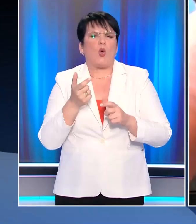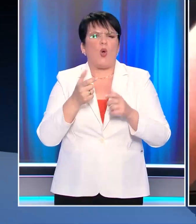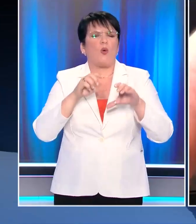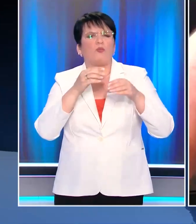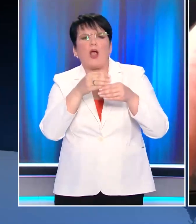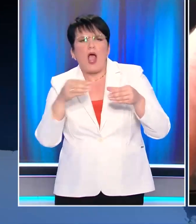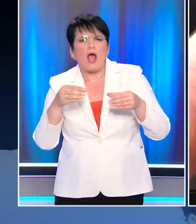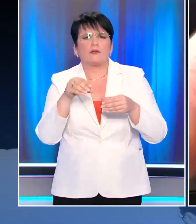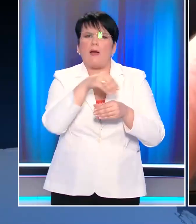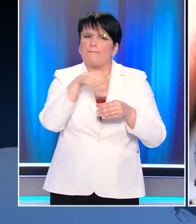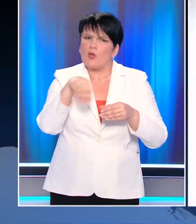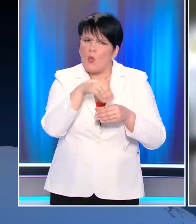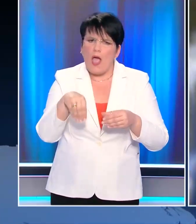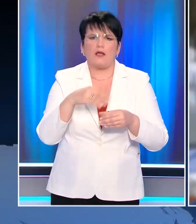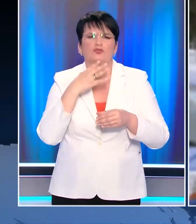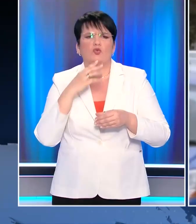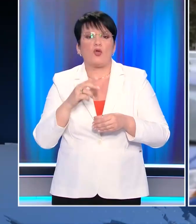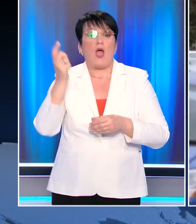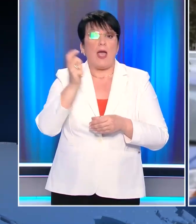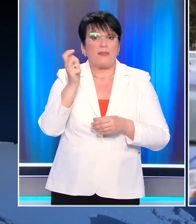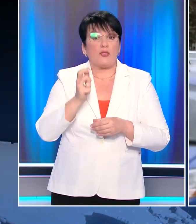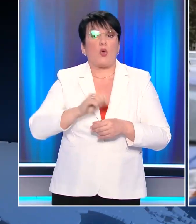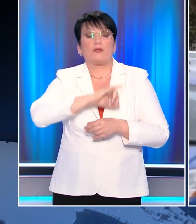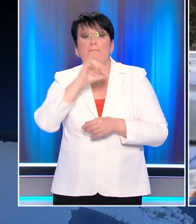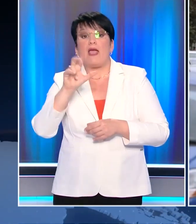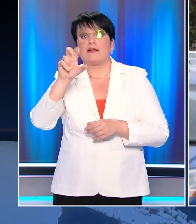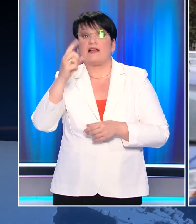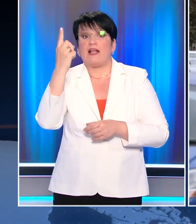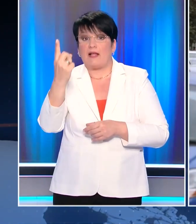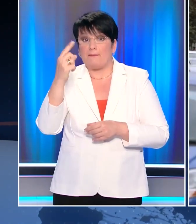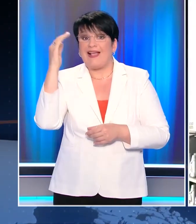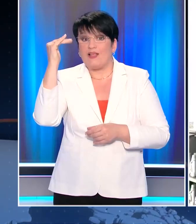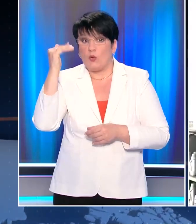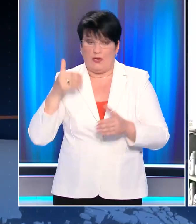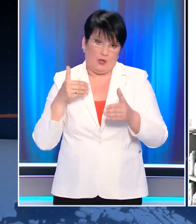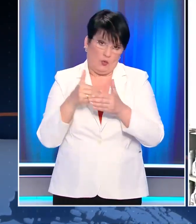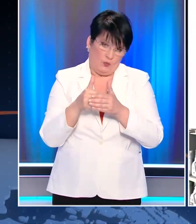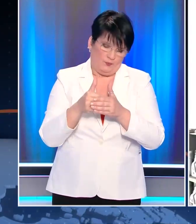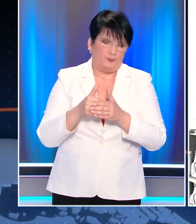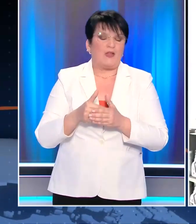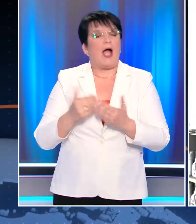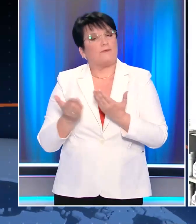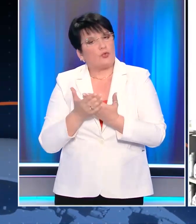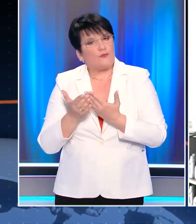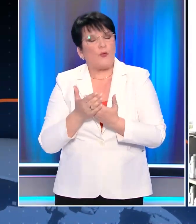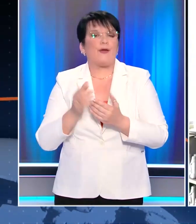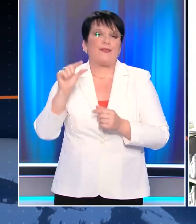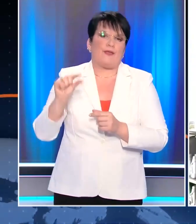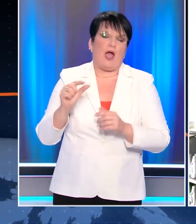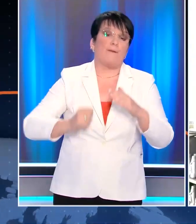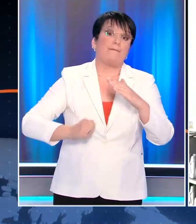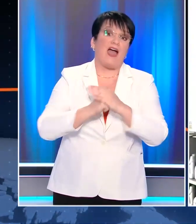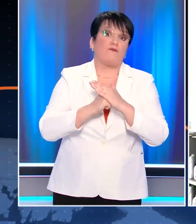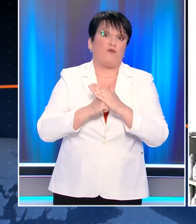όπως οποιαδήποτε άλλη κάρτα. Η επιδότηση θα πρέπει να χρησιμοποιηθεί μέχρι 31 Ιουλίου. Είναι μια πολύ μικρή βοήθεια. Χρειάζεται να μπει πλαφόν στα